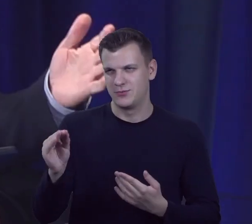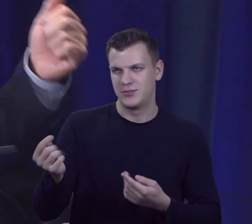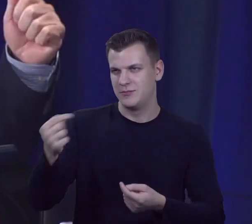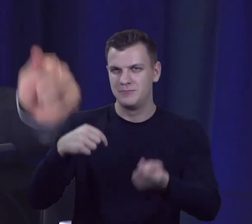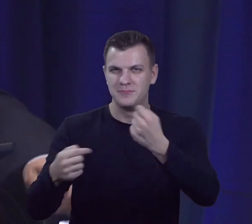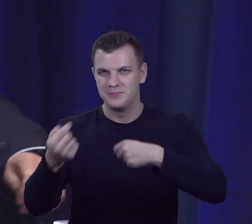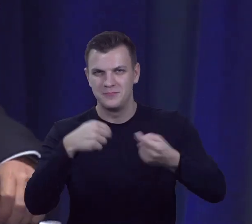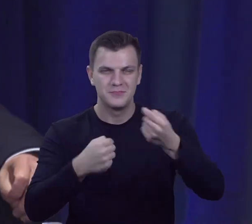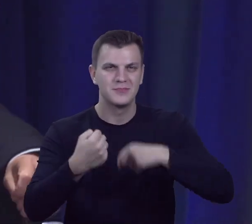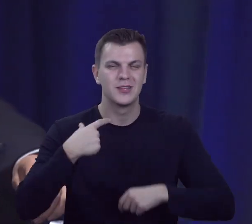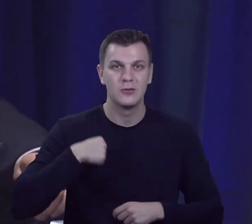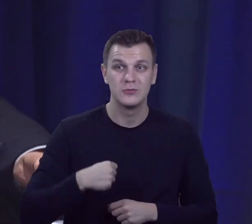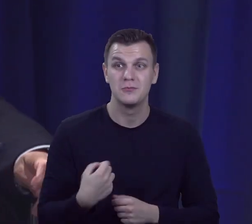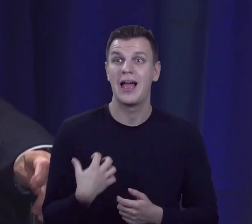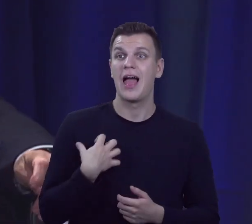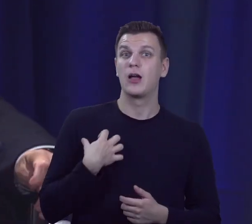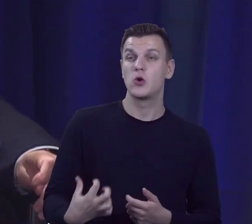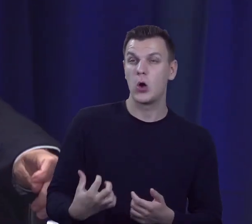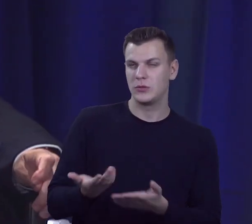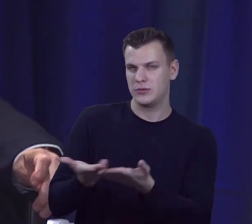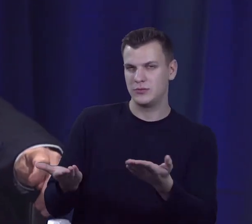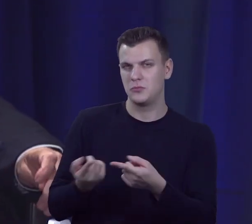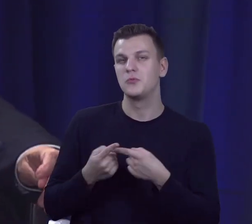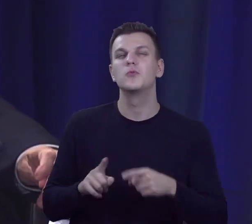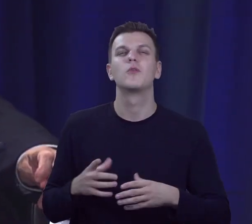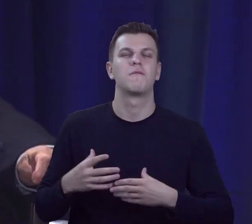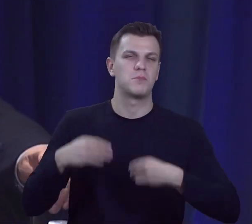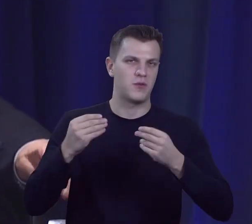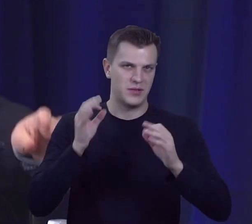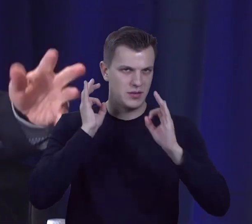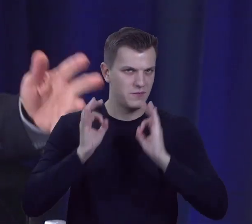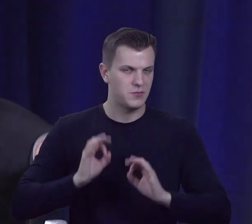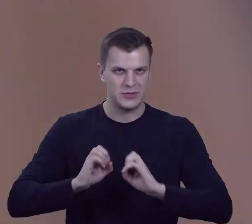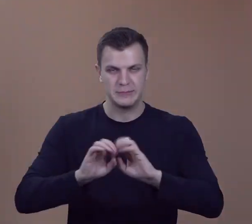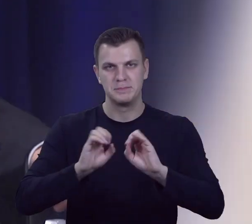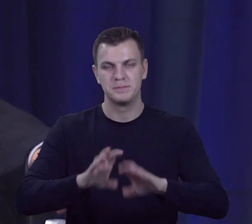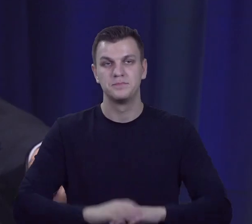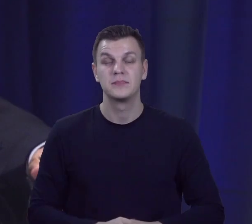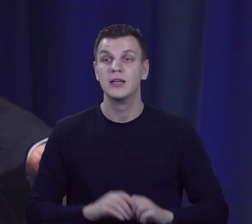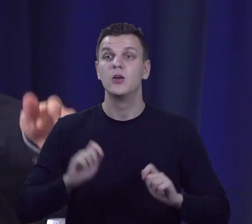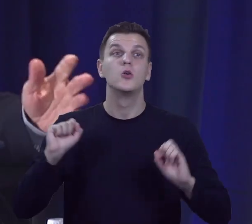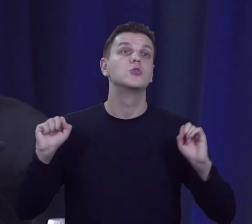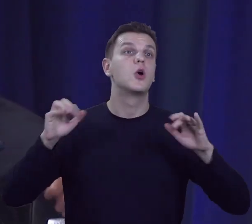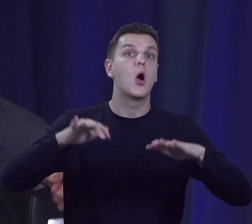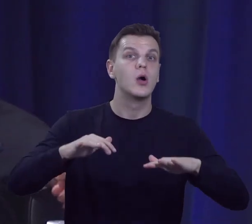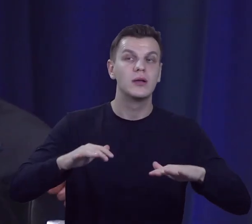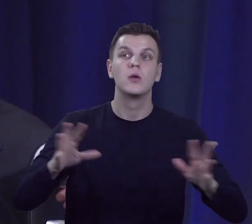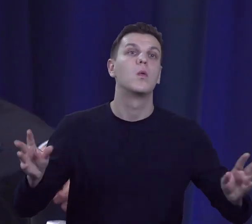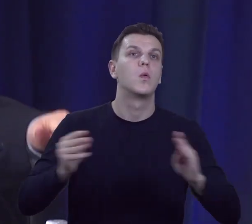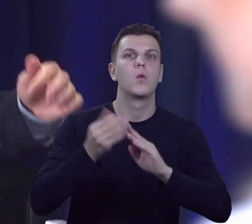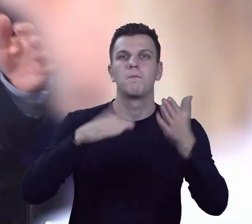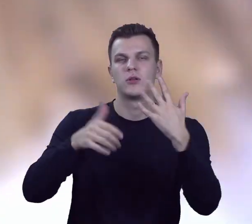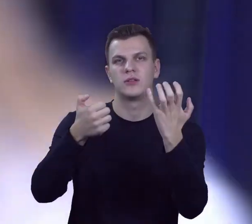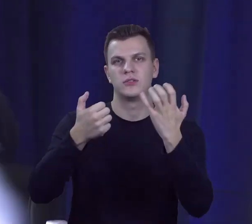Dla naszych gości tylko tak kilka informacji wprowadzenia. W kongresie uczestniczy w sumie ponad 600